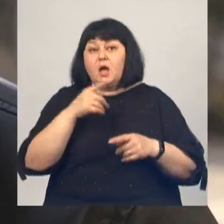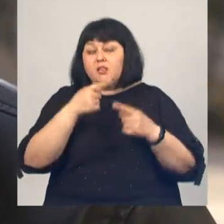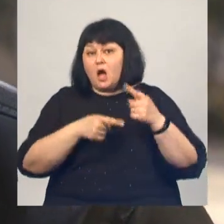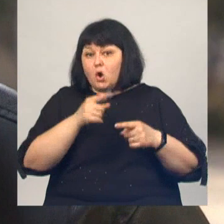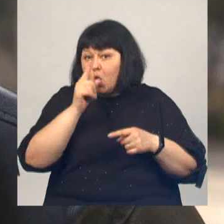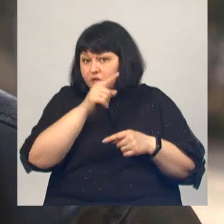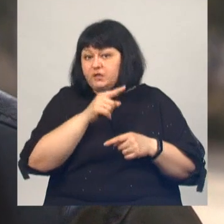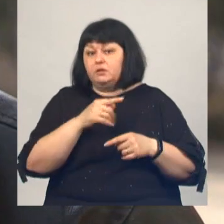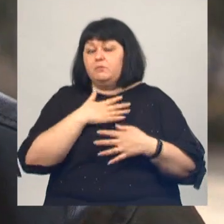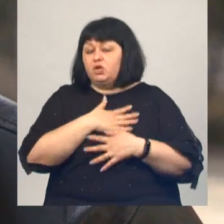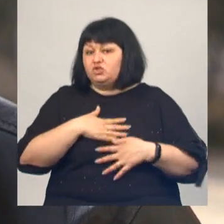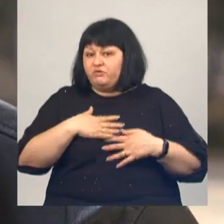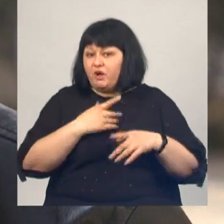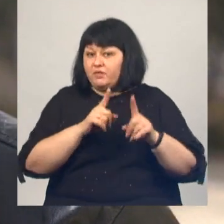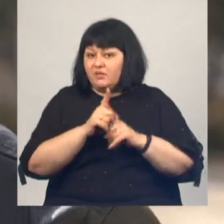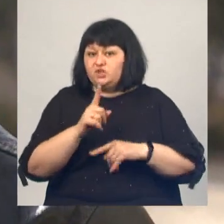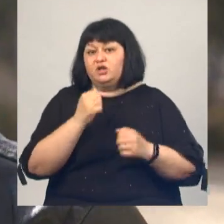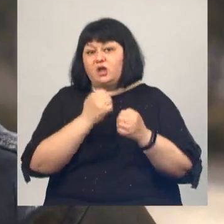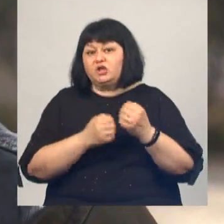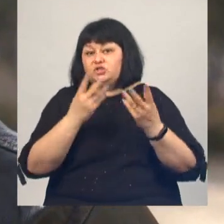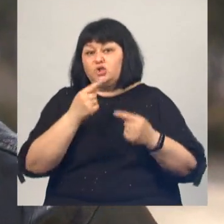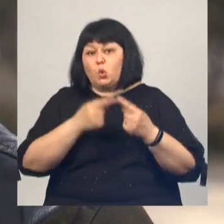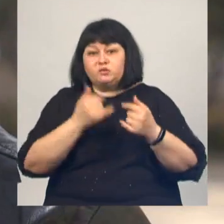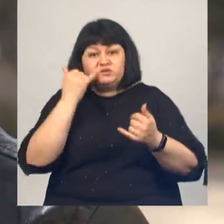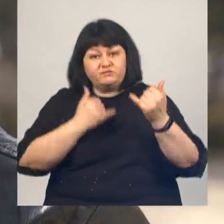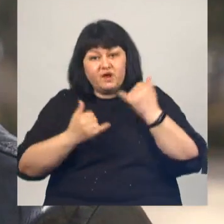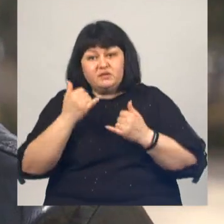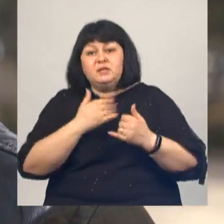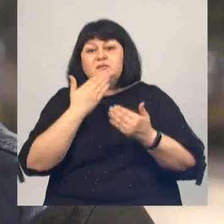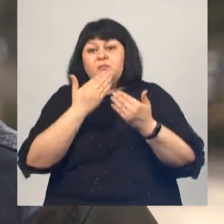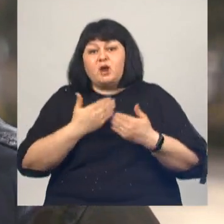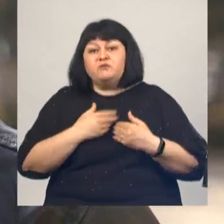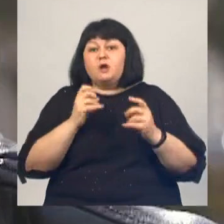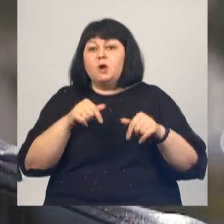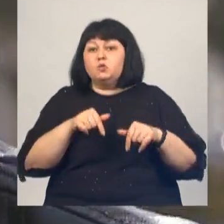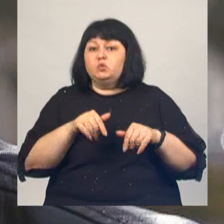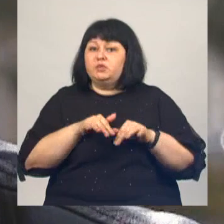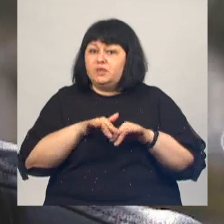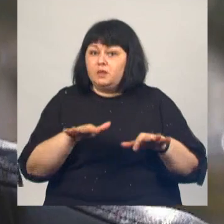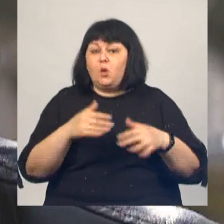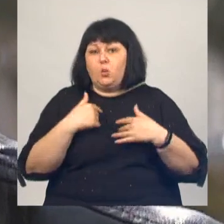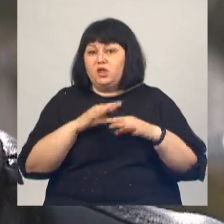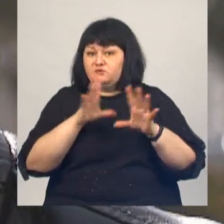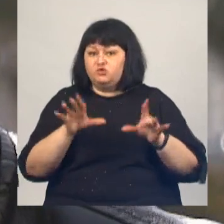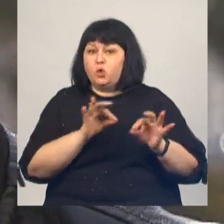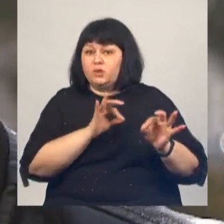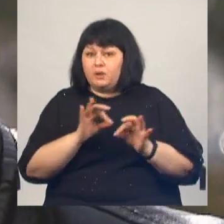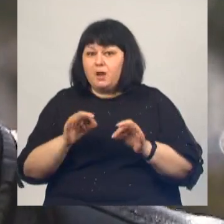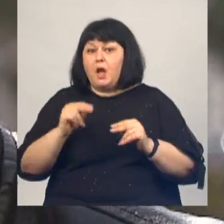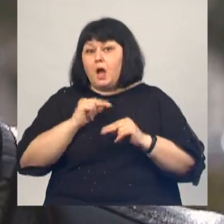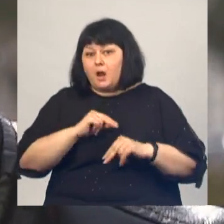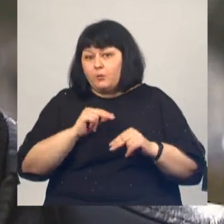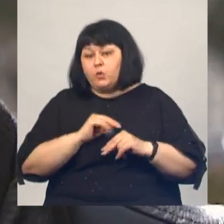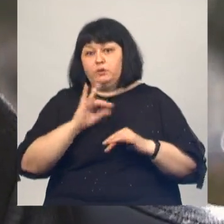же, звонили, звонили каждый день и спрашивают, как у нас дела тут. Все нормально. Работа, мы